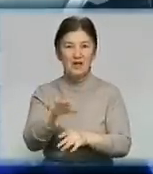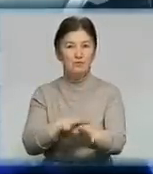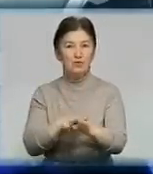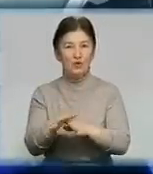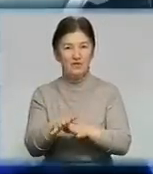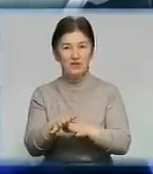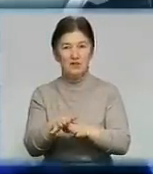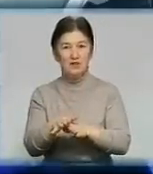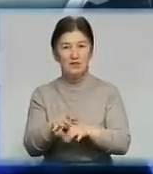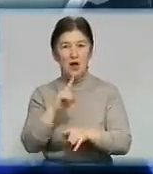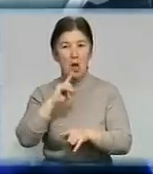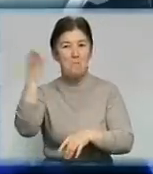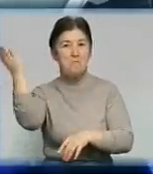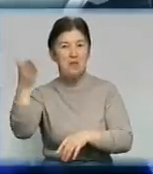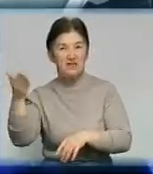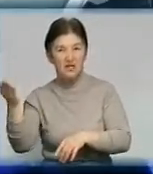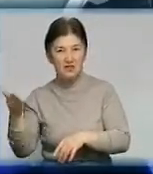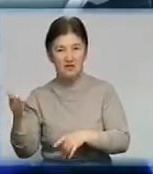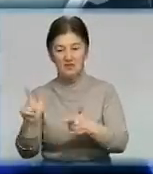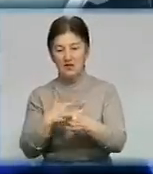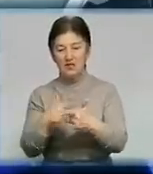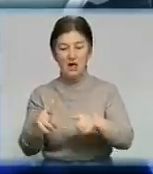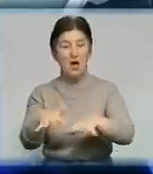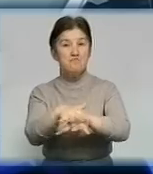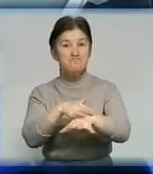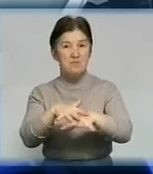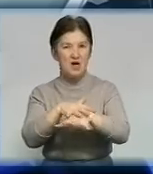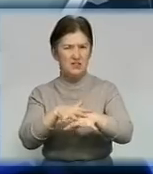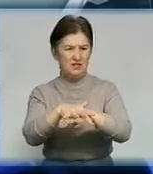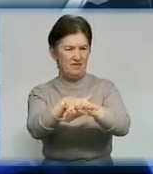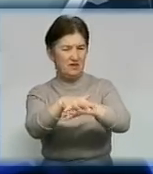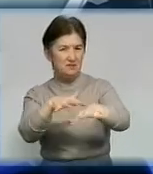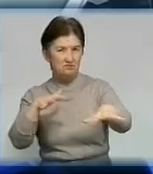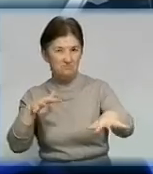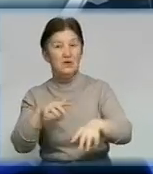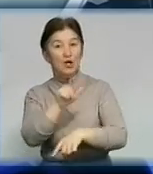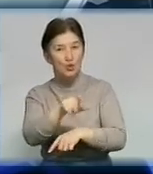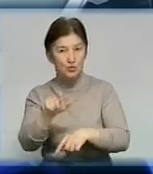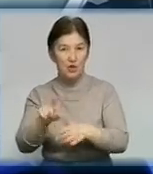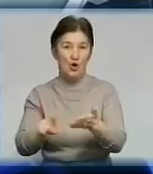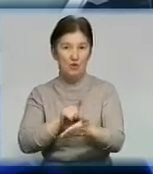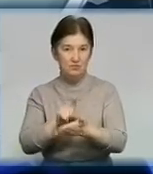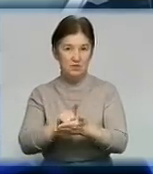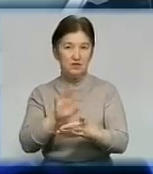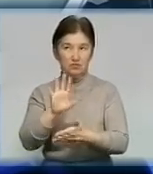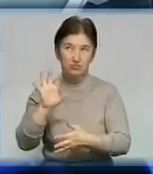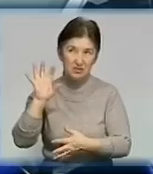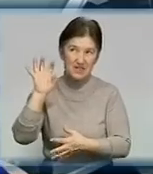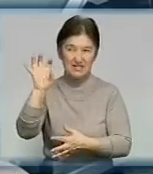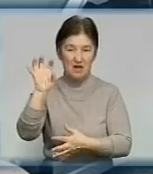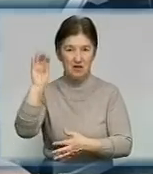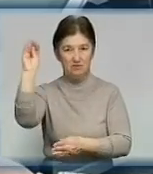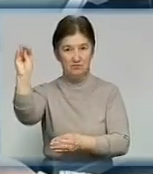мітингів і масових зборів людей, можуть встановитися ці знаки при виконанні дорожних